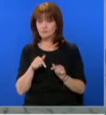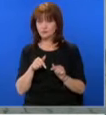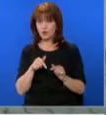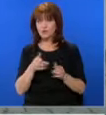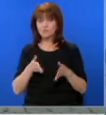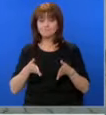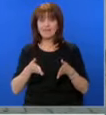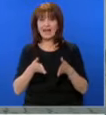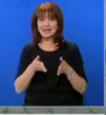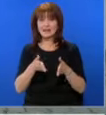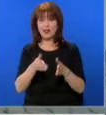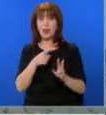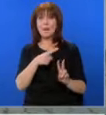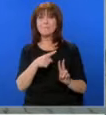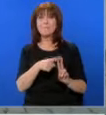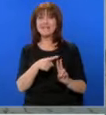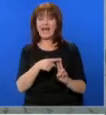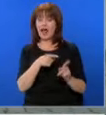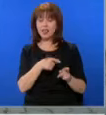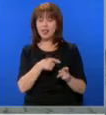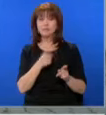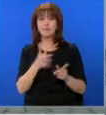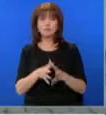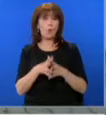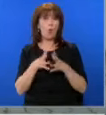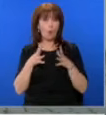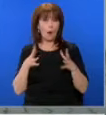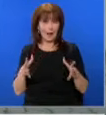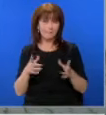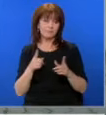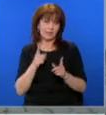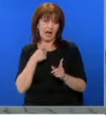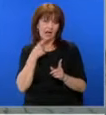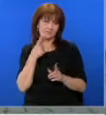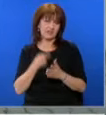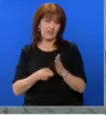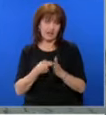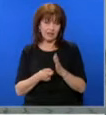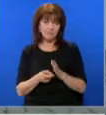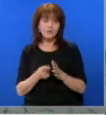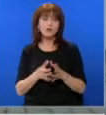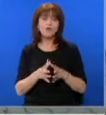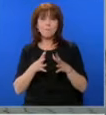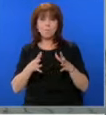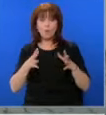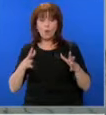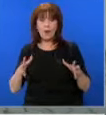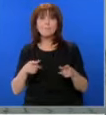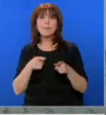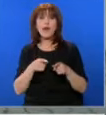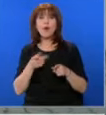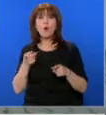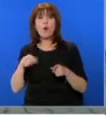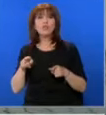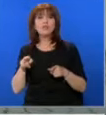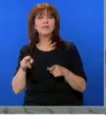контрабанден канал на Николай Николов Паскал е изключително голям, му не така се твърди и твърди се, че е много по-голям от контрабандният канал,